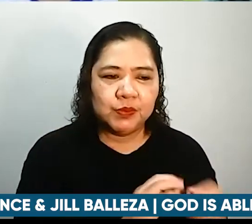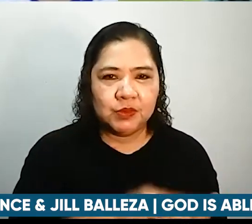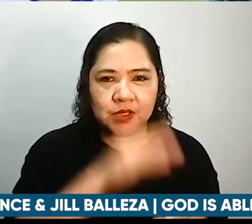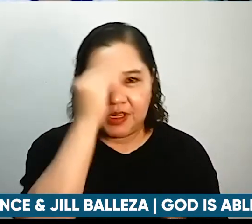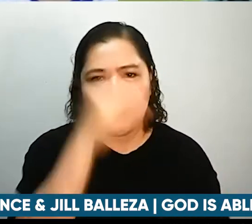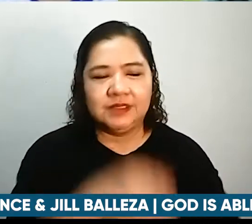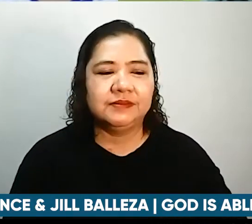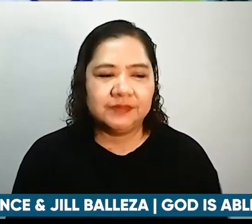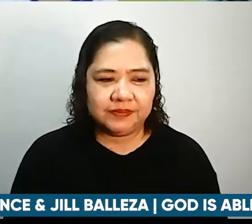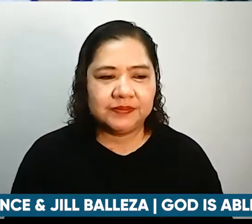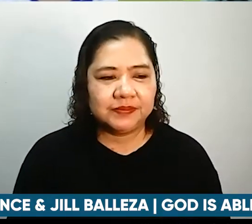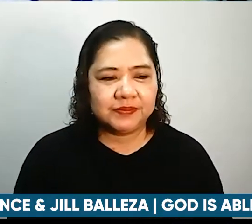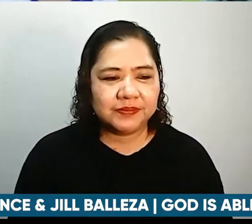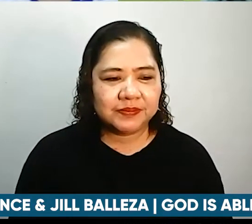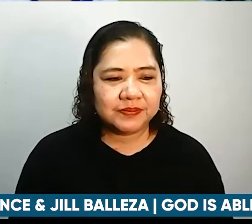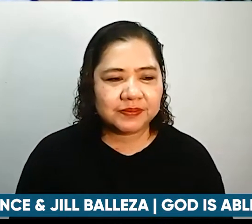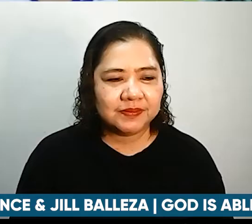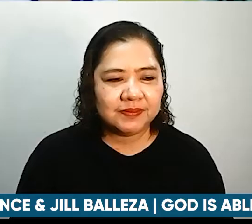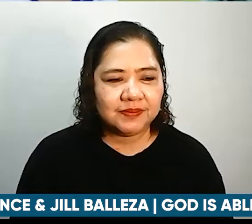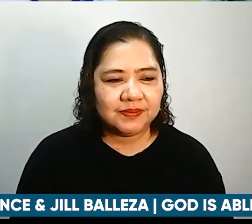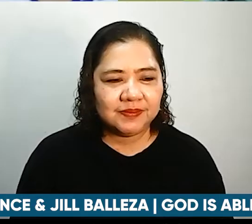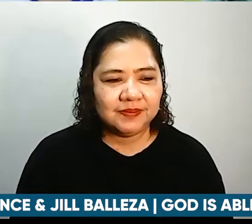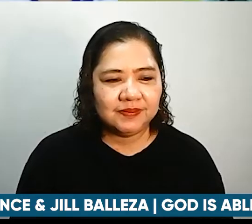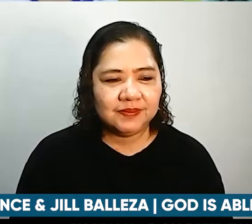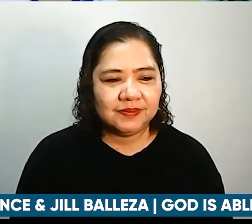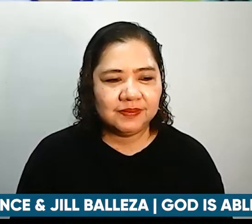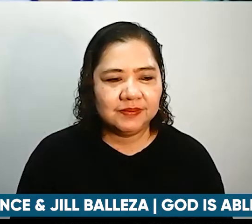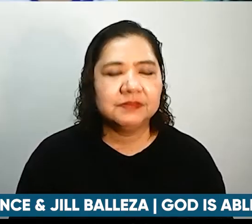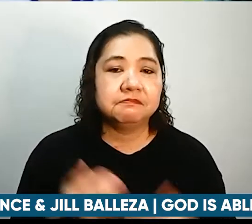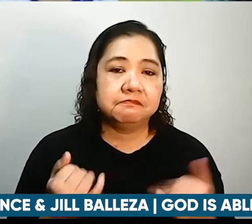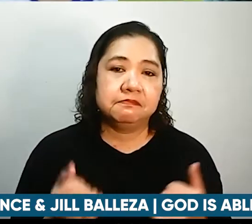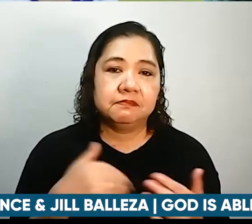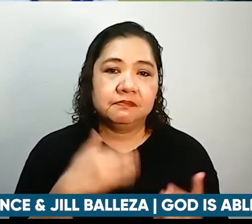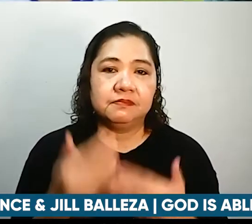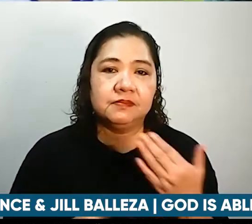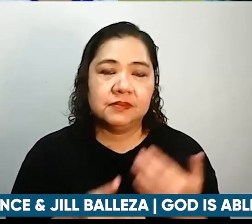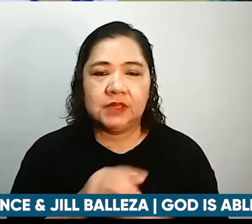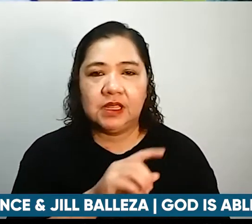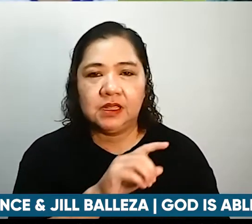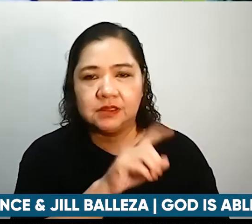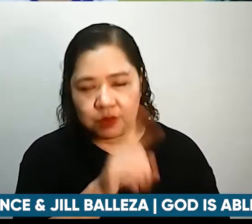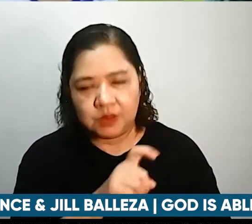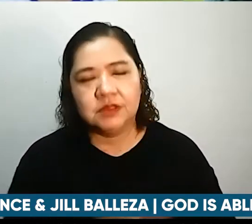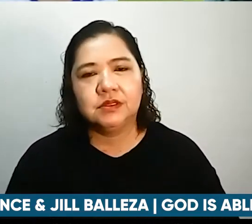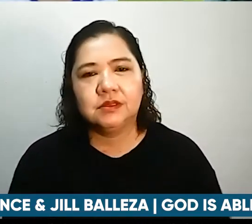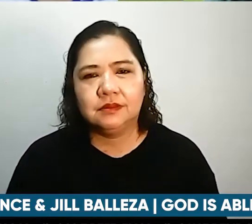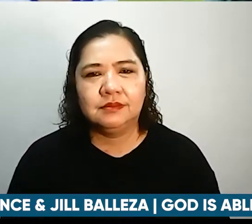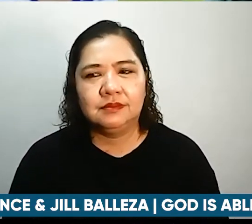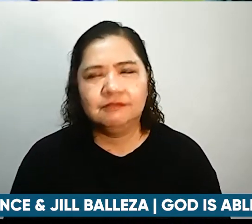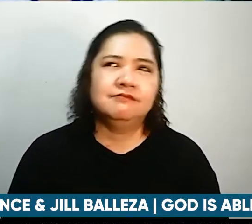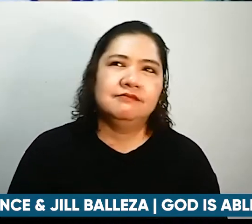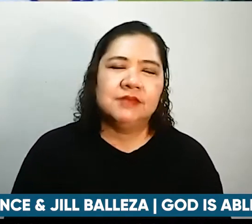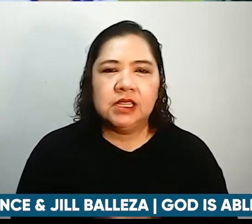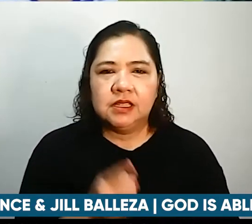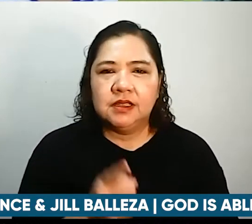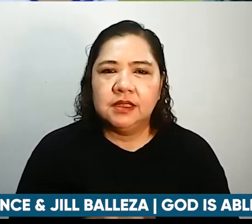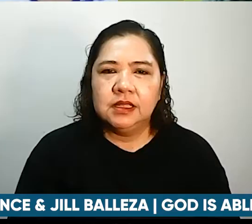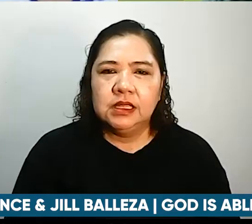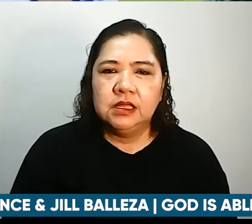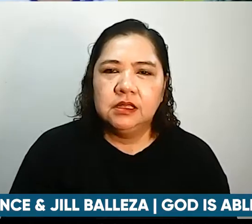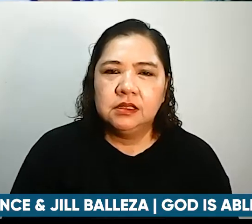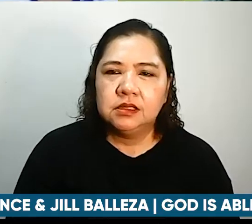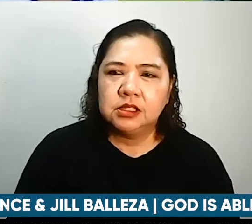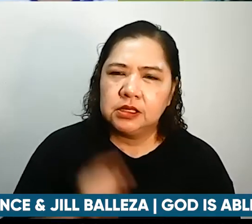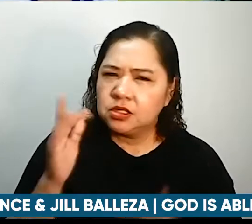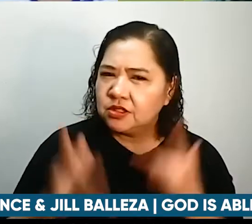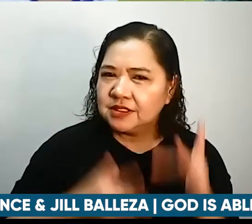po and this will segue to my next question parang napaka-exciting for you both na i-explore ang